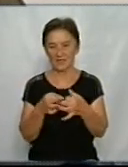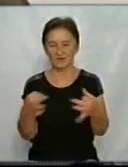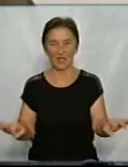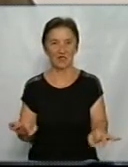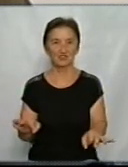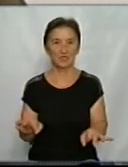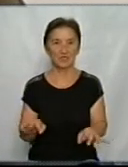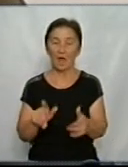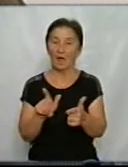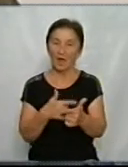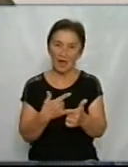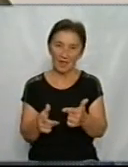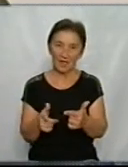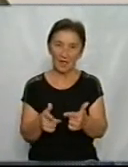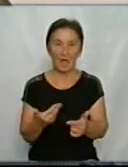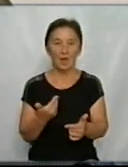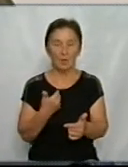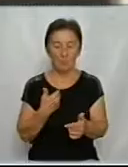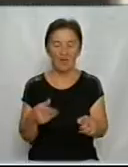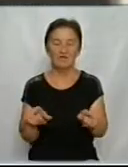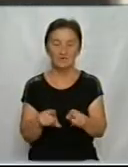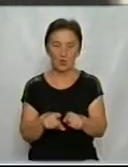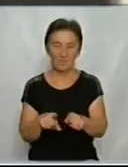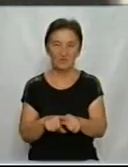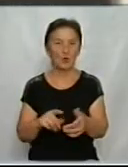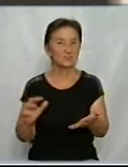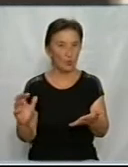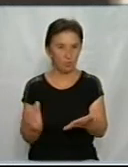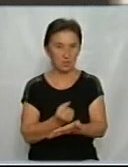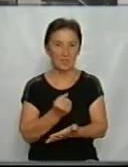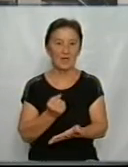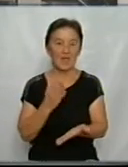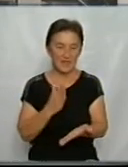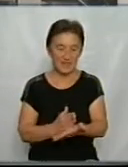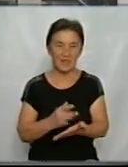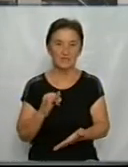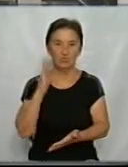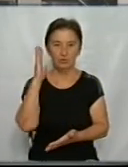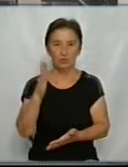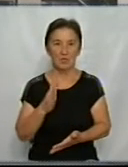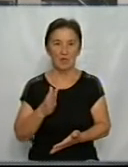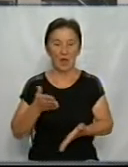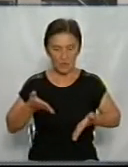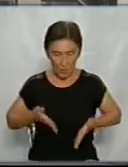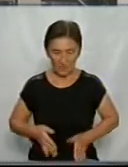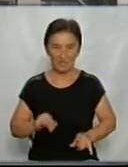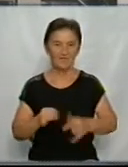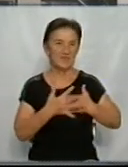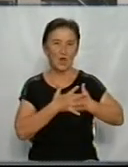Але ми її все одно здобули, ми будемо незалежні і є незалежні. Народився і люблю Україну,